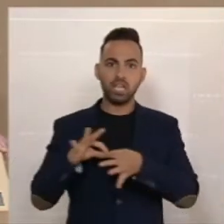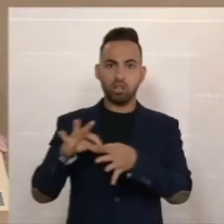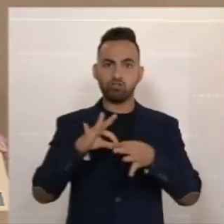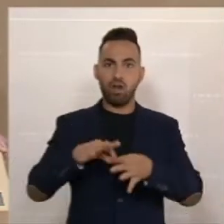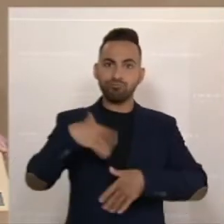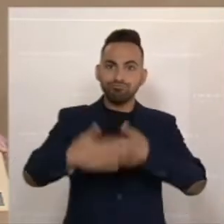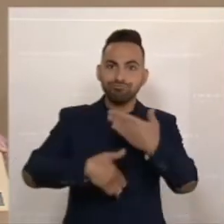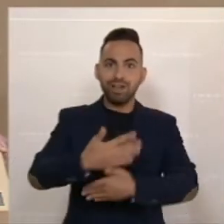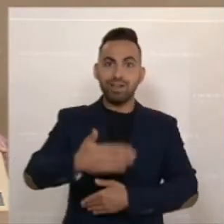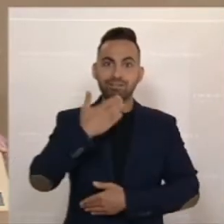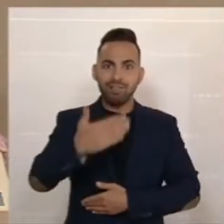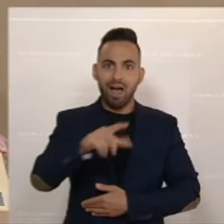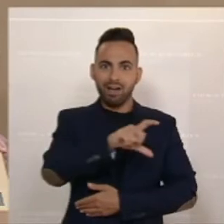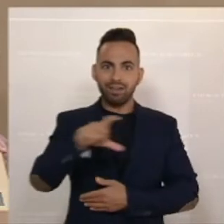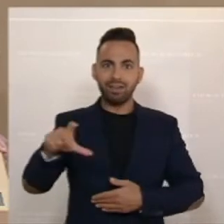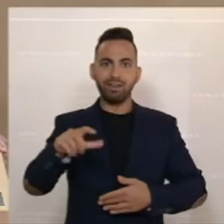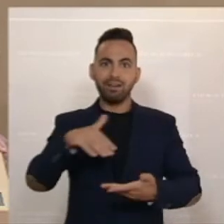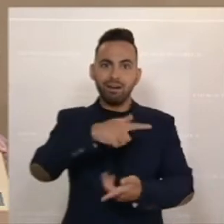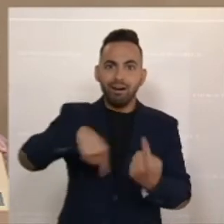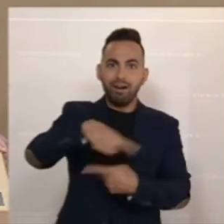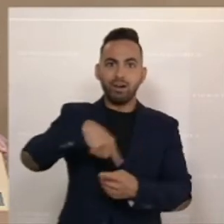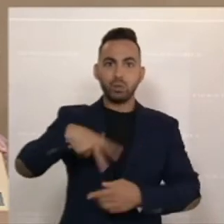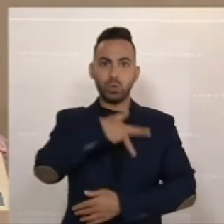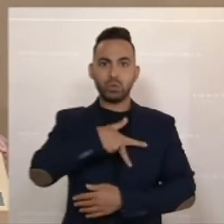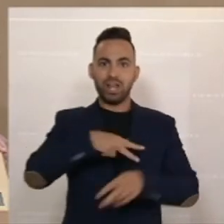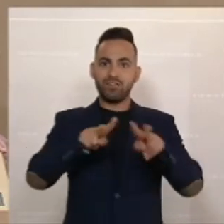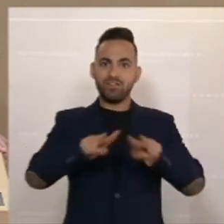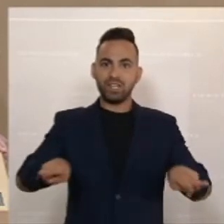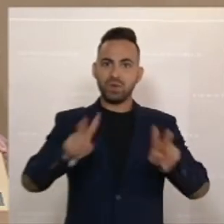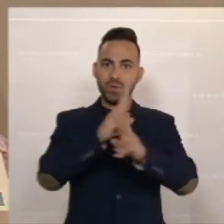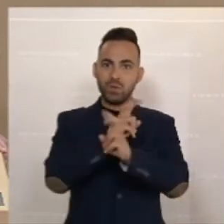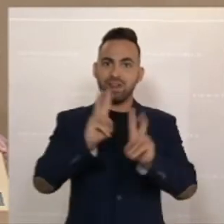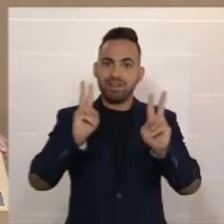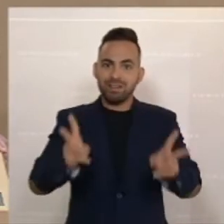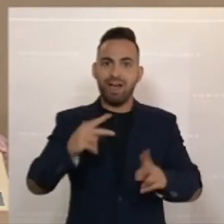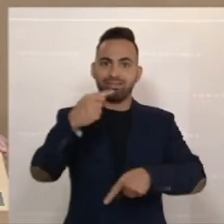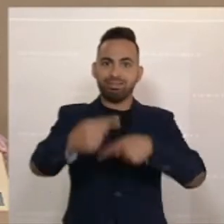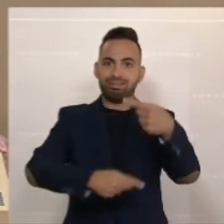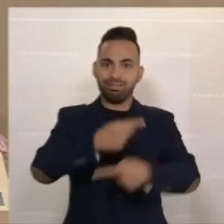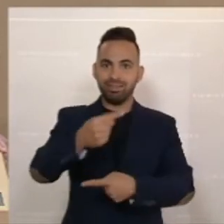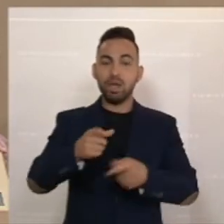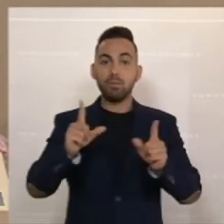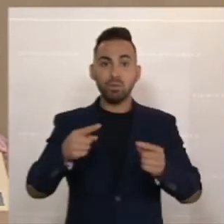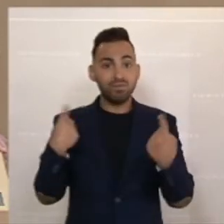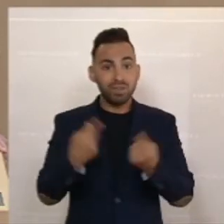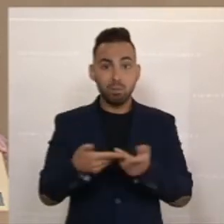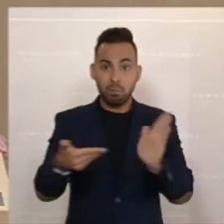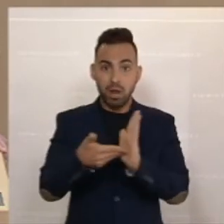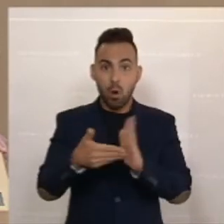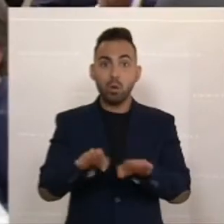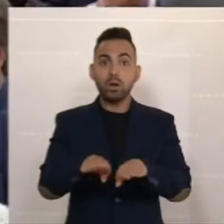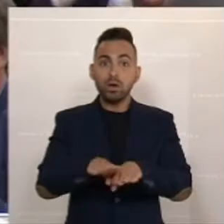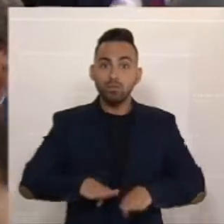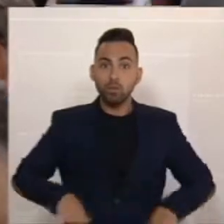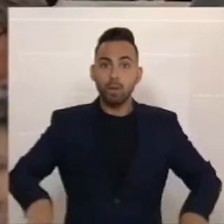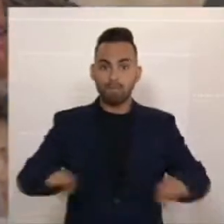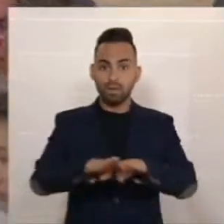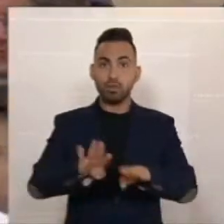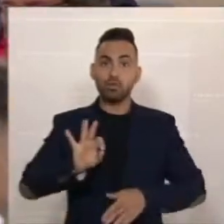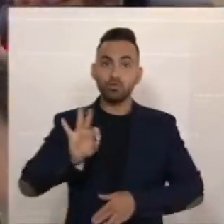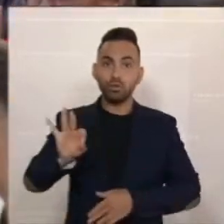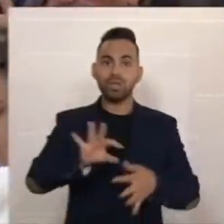Gesellschaft. Sie ist das Fundament des sozialen Friedens in Österreich. Sie ist das Fundament unseres gesellschaftlichen Zusammenhalts.